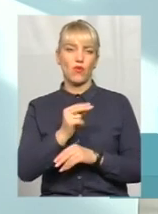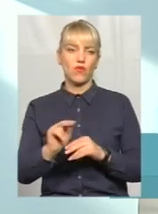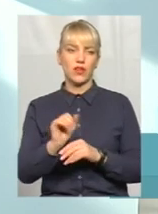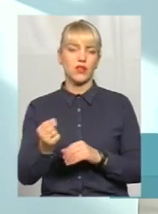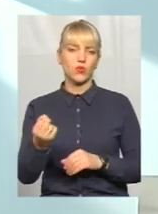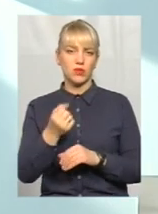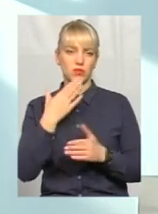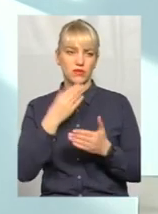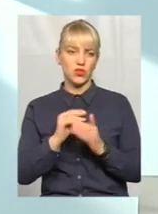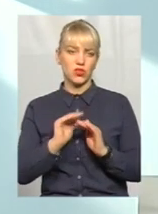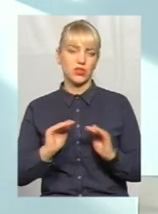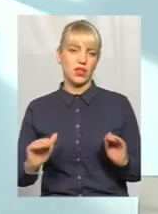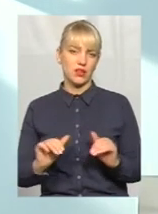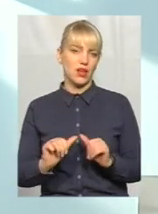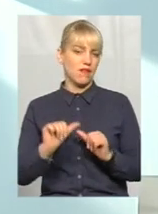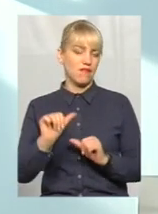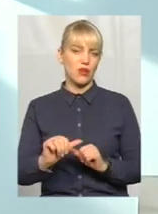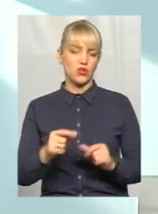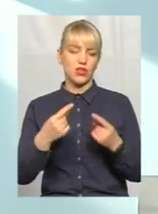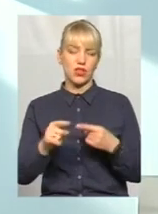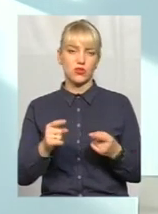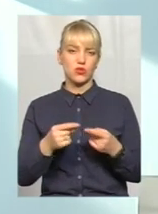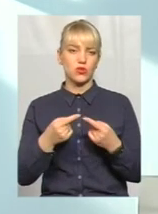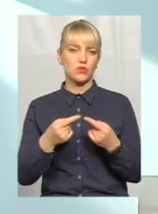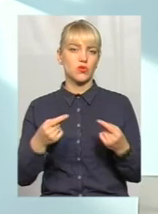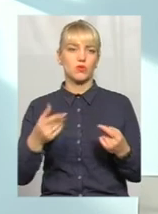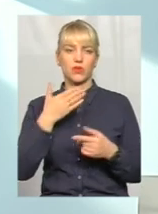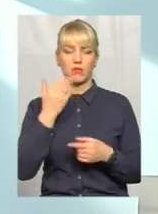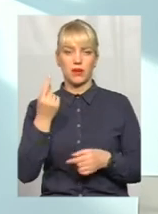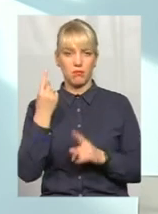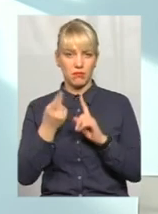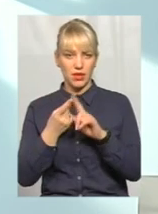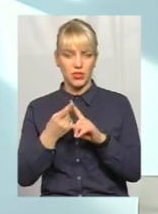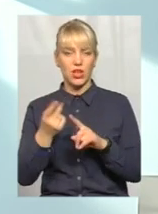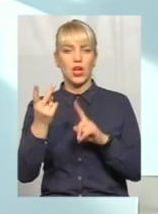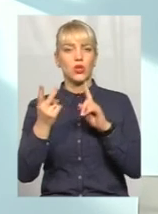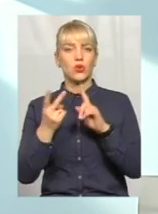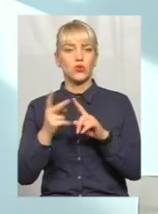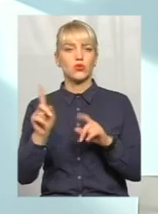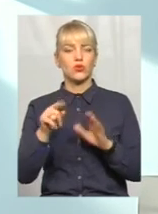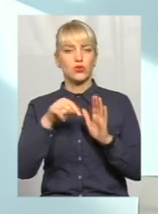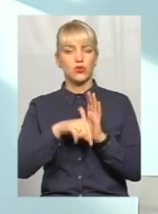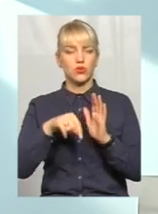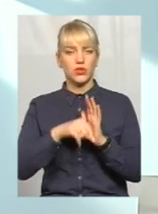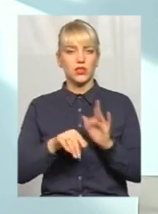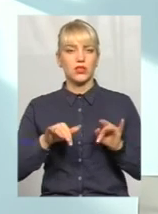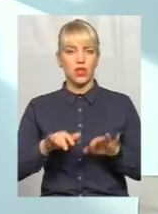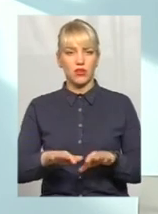отримання своїх дітей. Виключно. Інакшого способу немає. Це перше. Що стосується діяльності